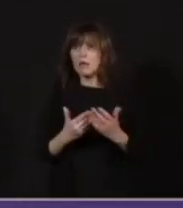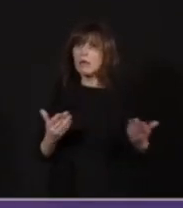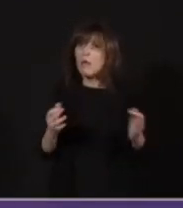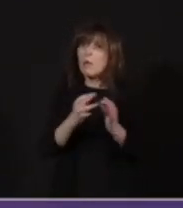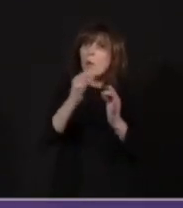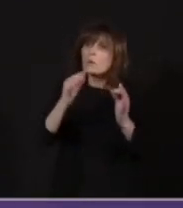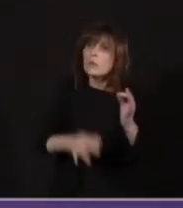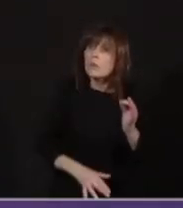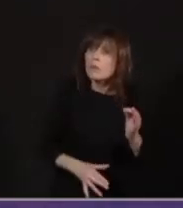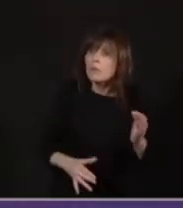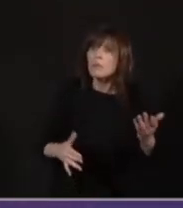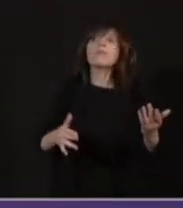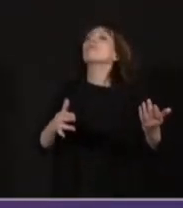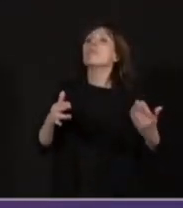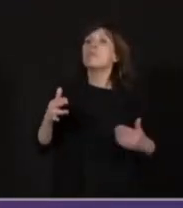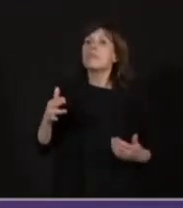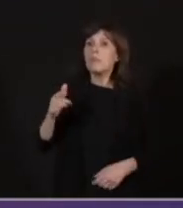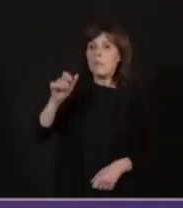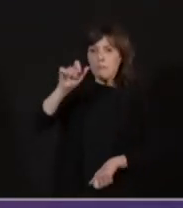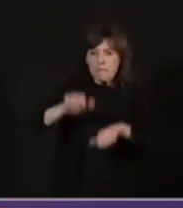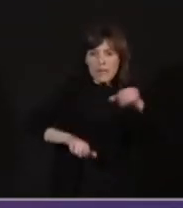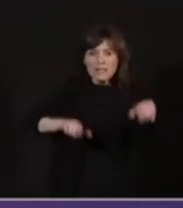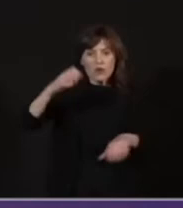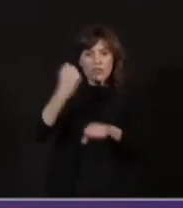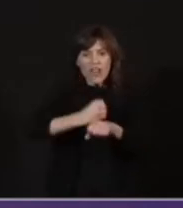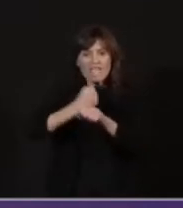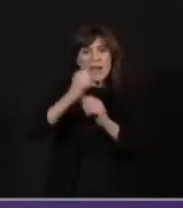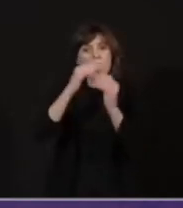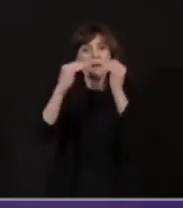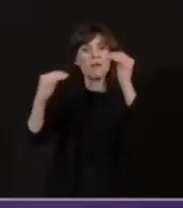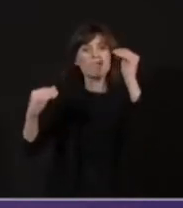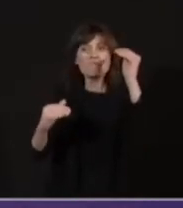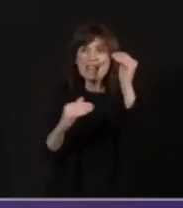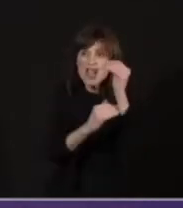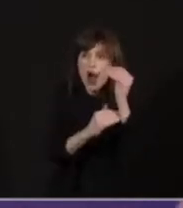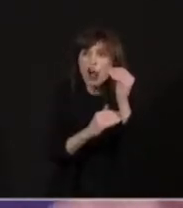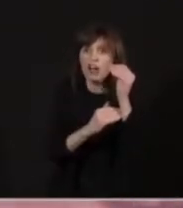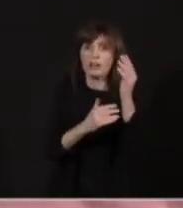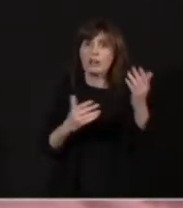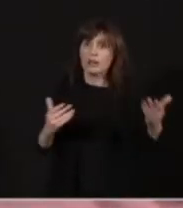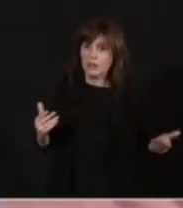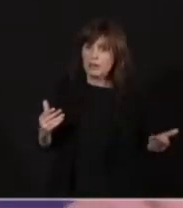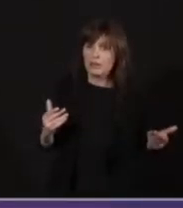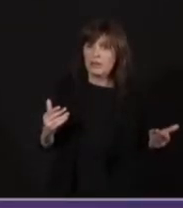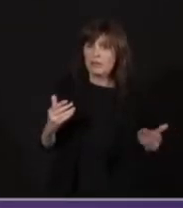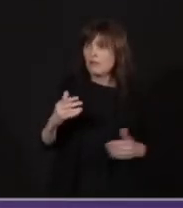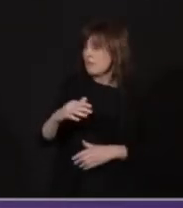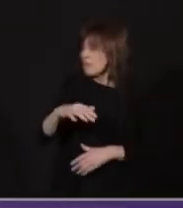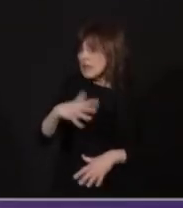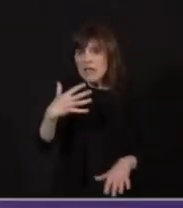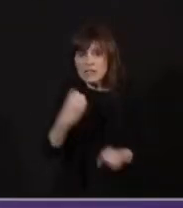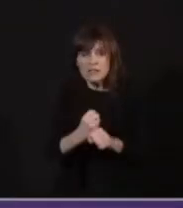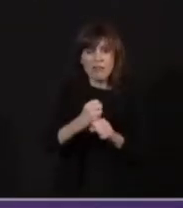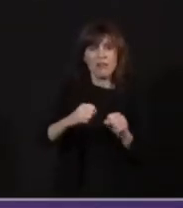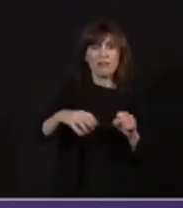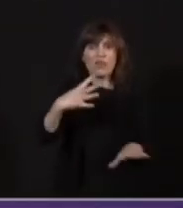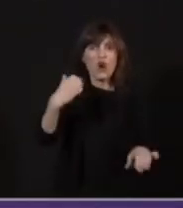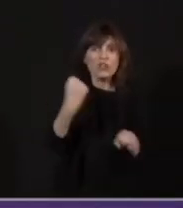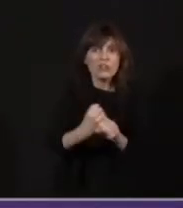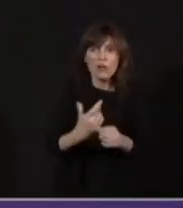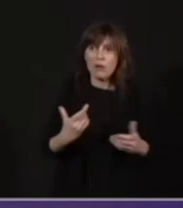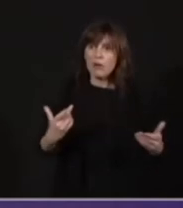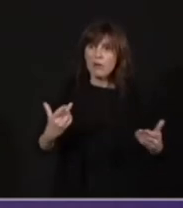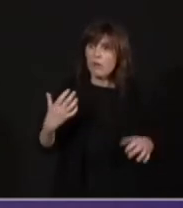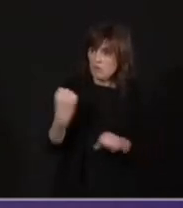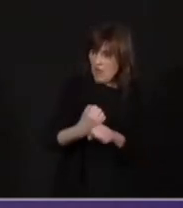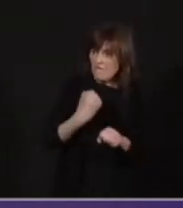qui revient avec des gamins de 16 ans qui se... J'ai même pas envie d'en parler en des détails, mais qui sont aujourd'hui dans des situations